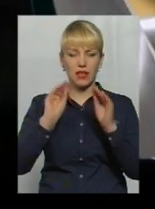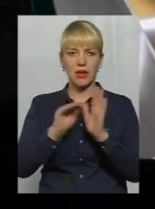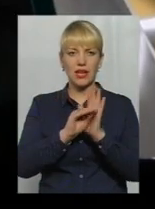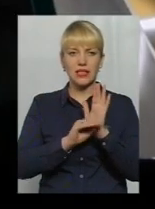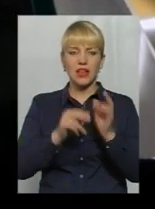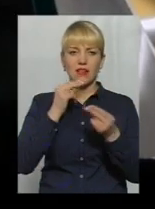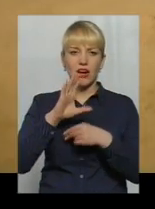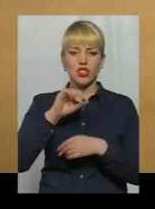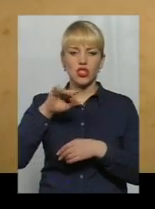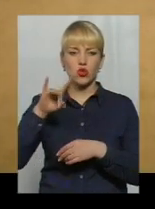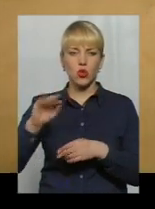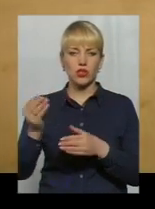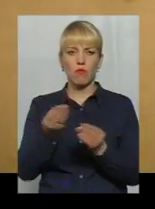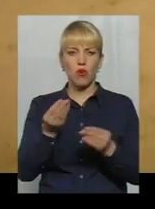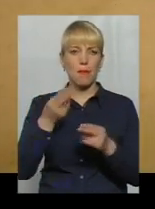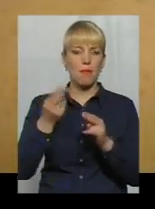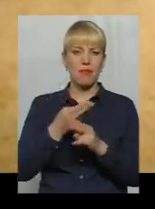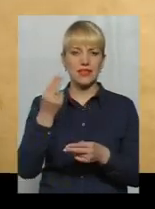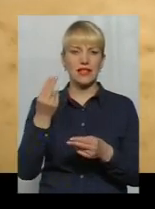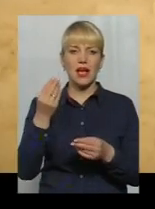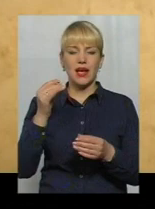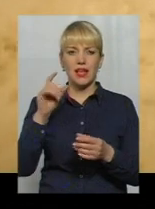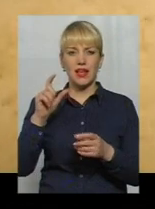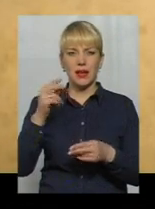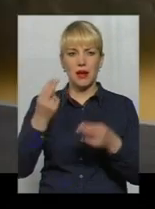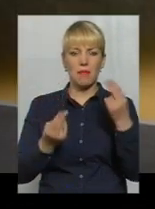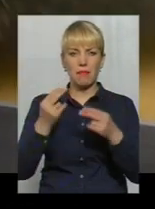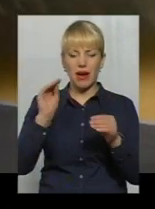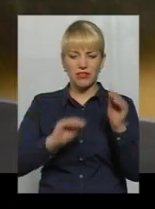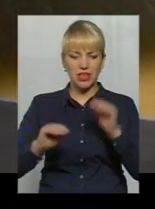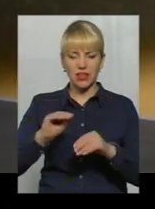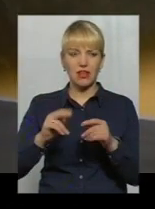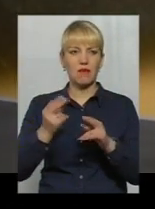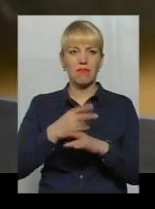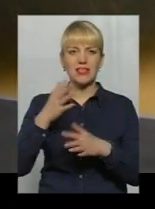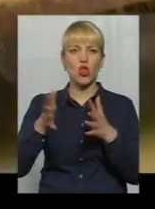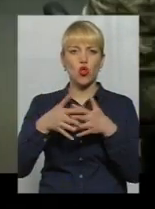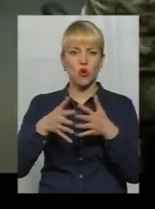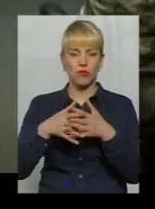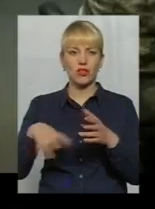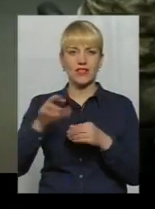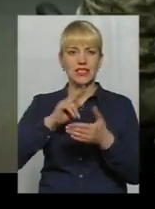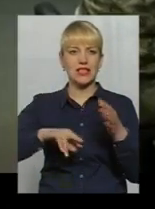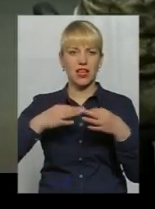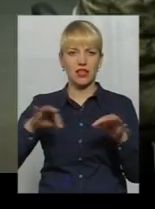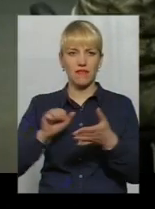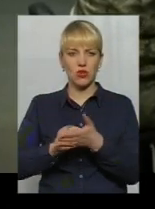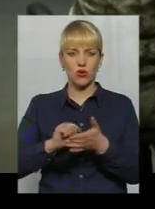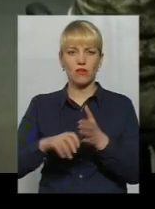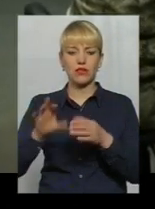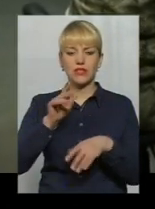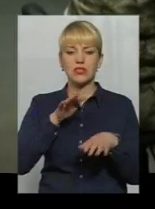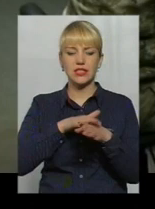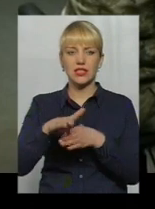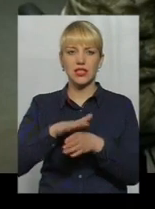борошна, безбарвників та домішок. Вся продукція добровільно сертифікована. Технологічні процеси здійснюються та контролюються